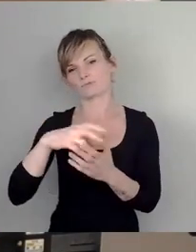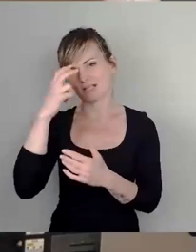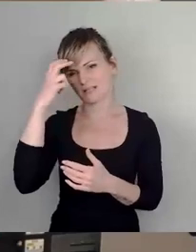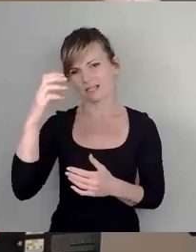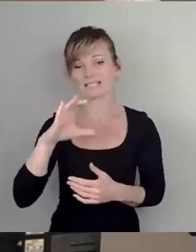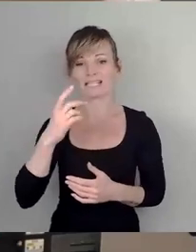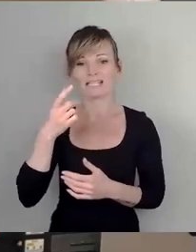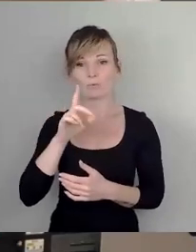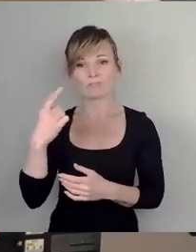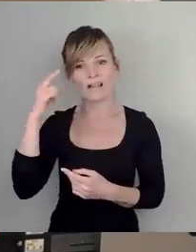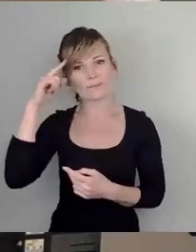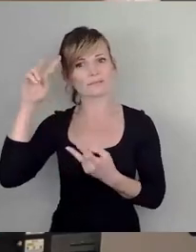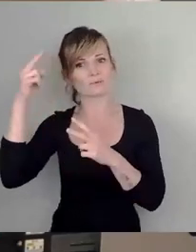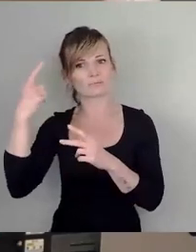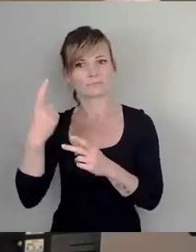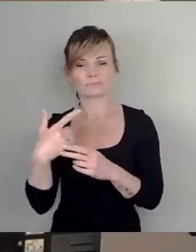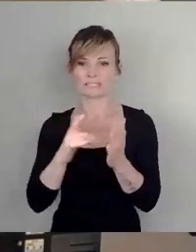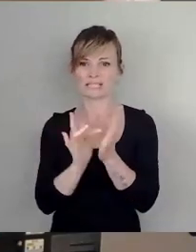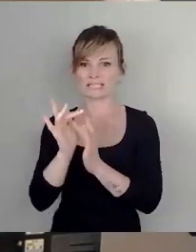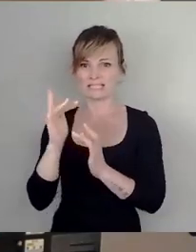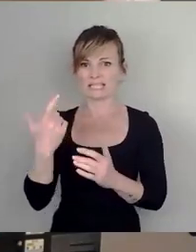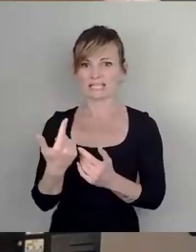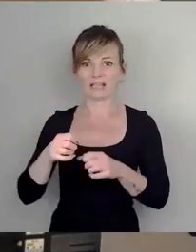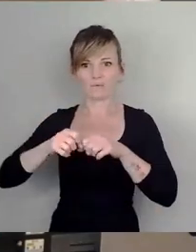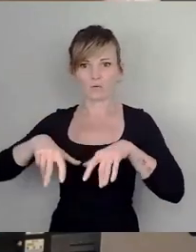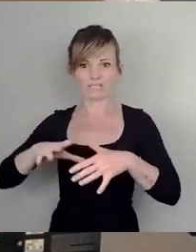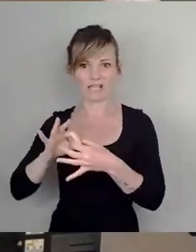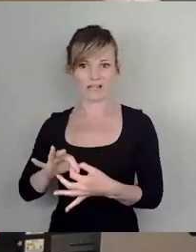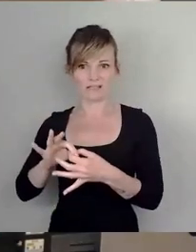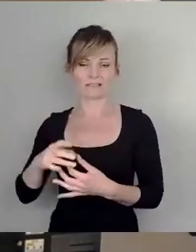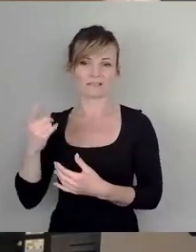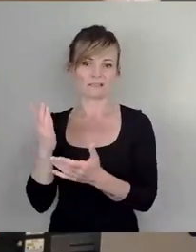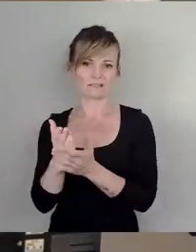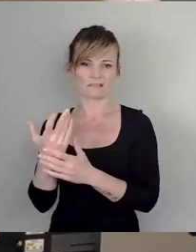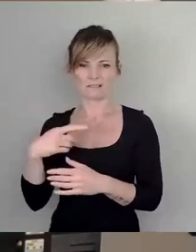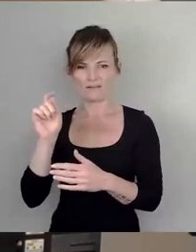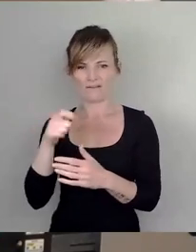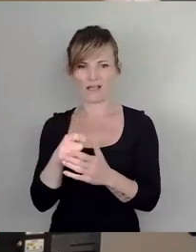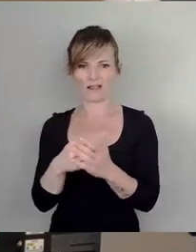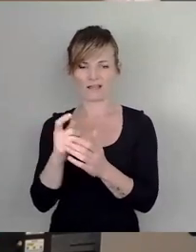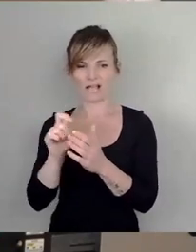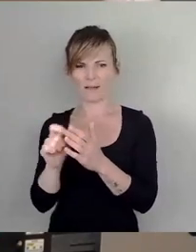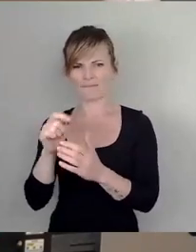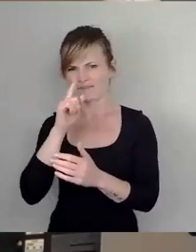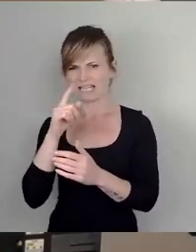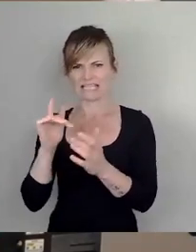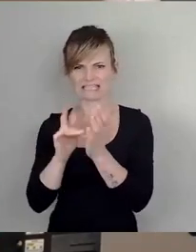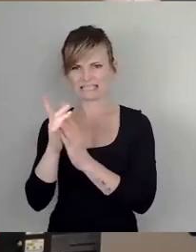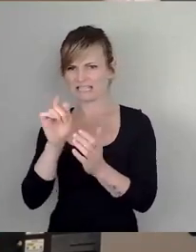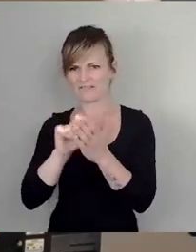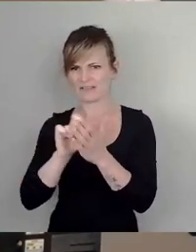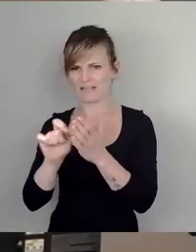besinnt, auf ihre christlichen Wursteln. Sie haben ja im Wahlkampf das christliche Gänz weggestrichen. Sie waren nur noch konservativ und